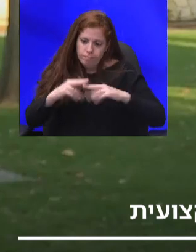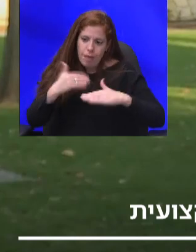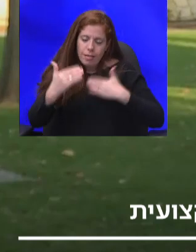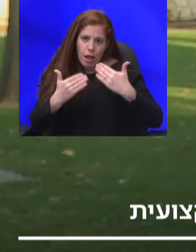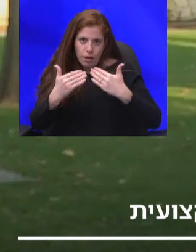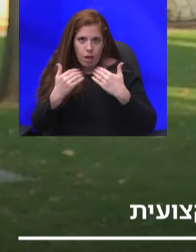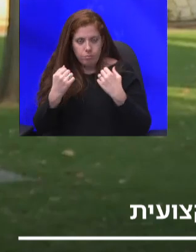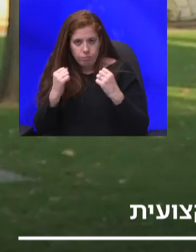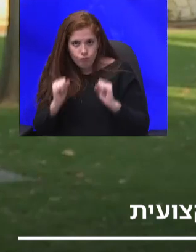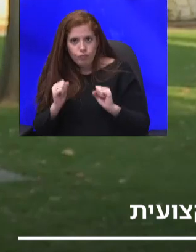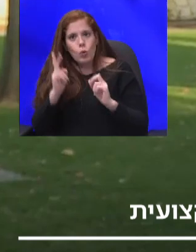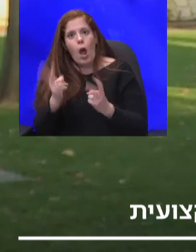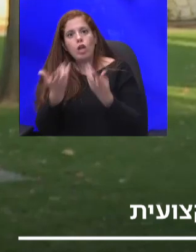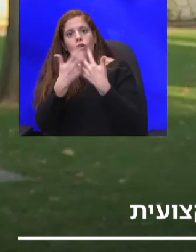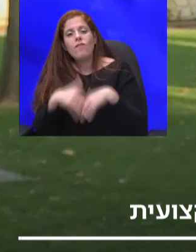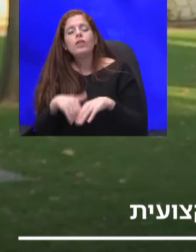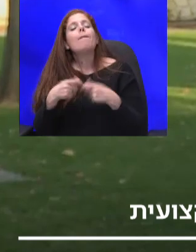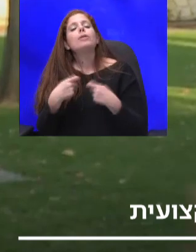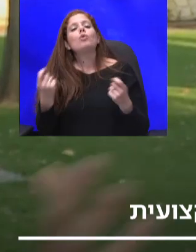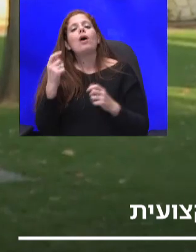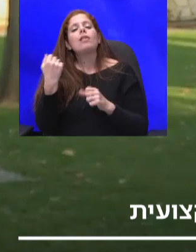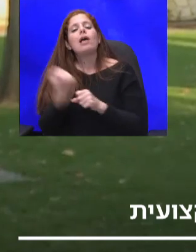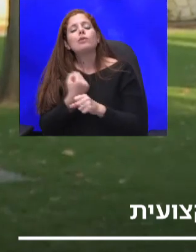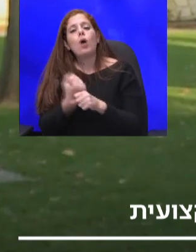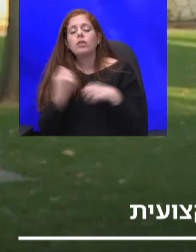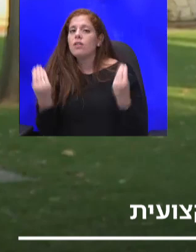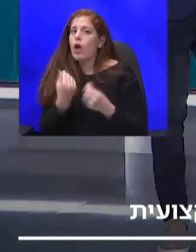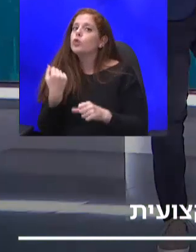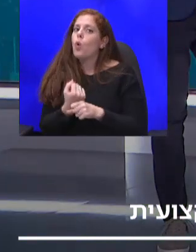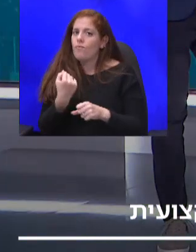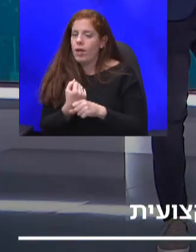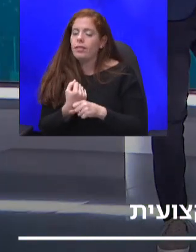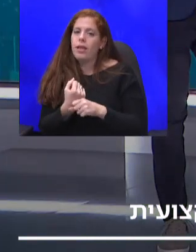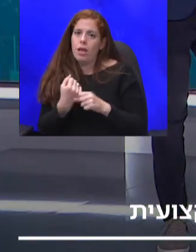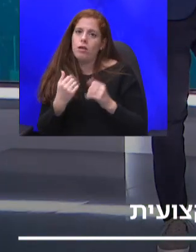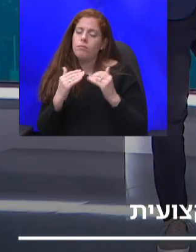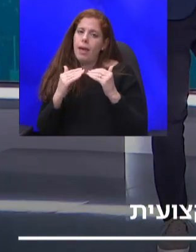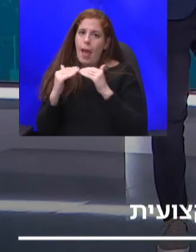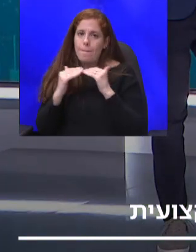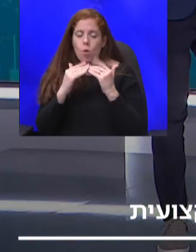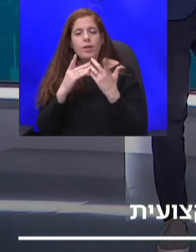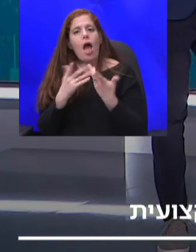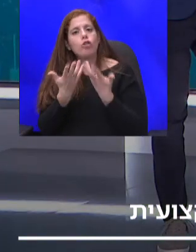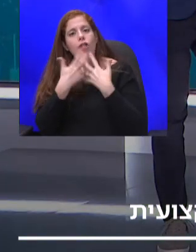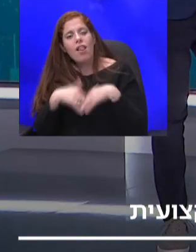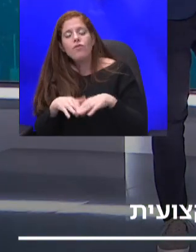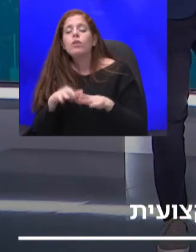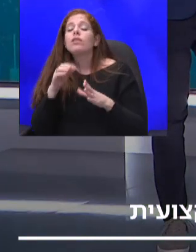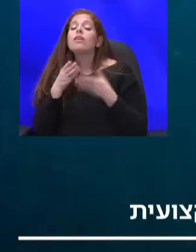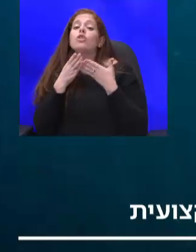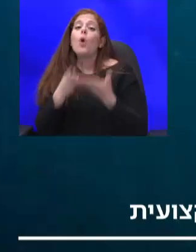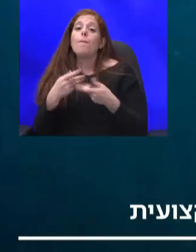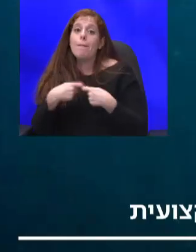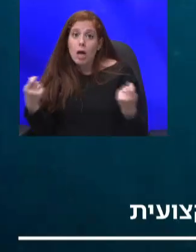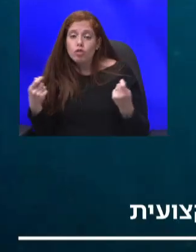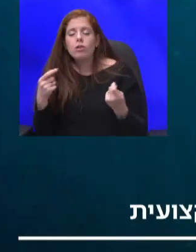התעסוקה. זה דבר שכמובן עובד בהרמוניה. ההשתלבות בתעסוקה תתרום למשק והמשק יתרום לתעסוקה. איזה סוג של